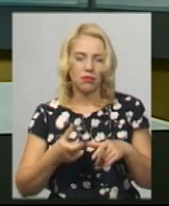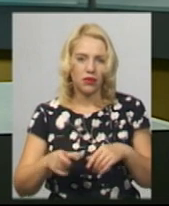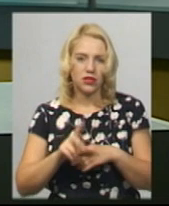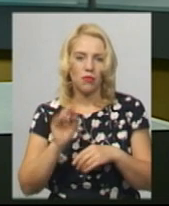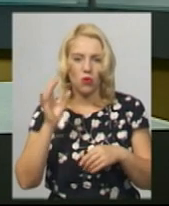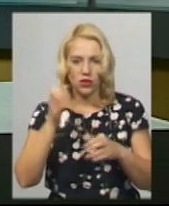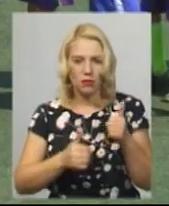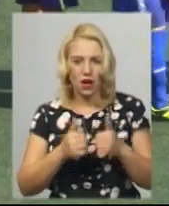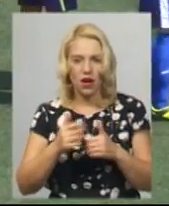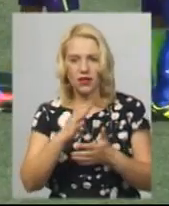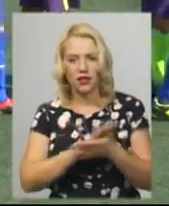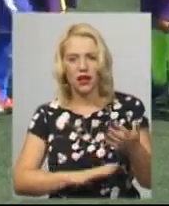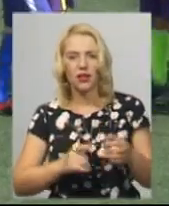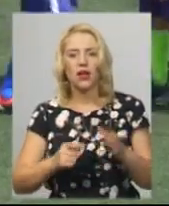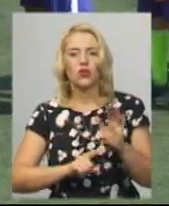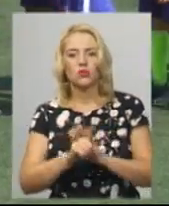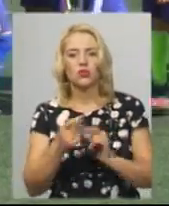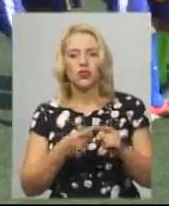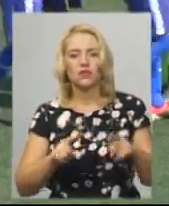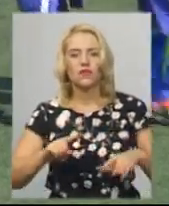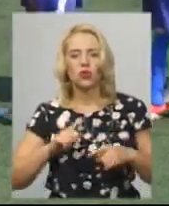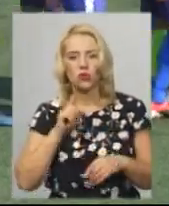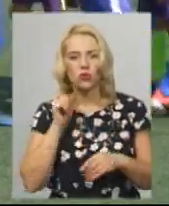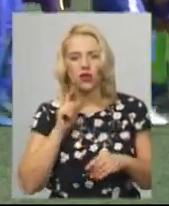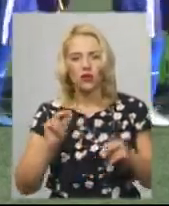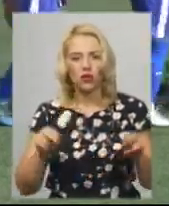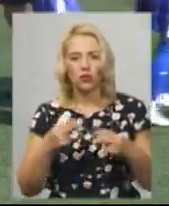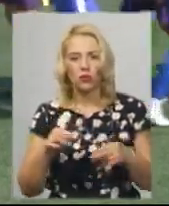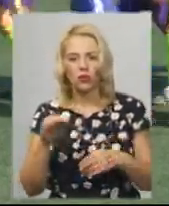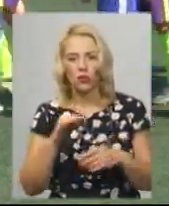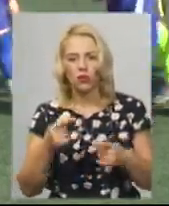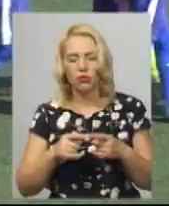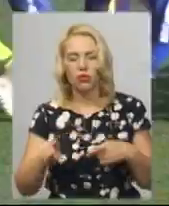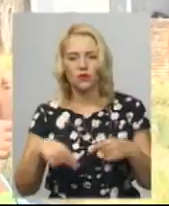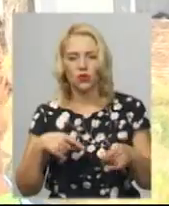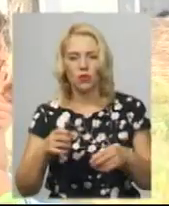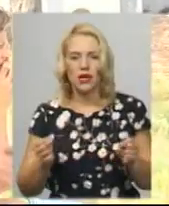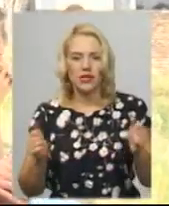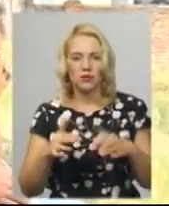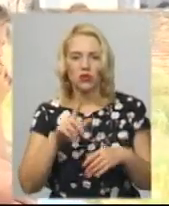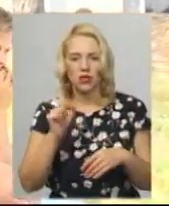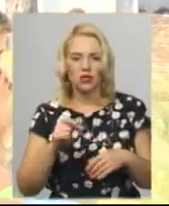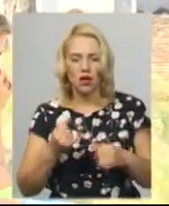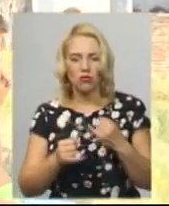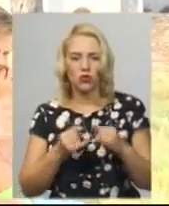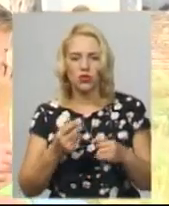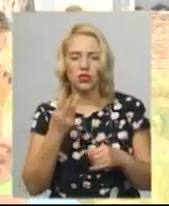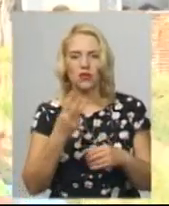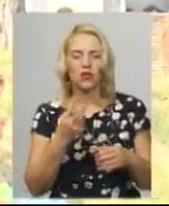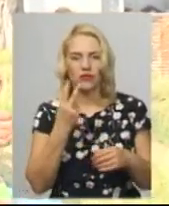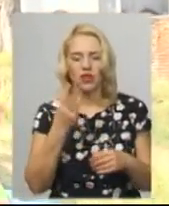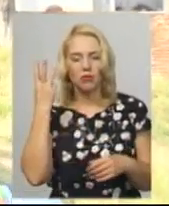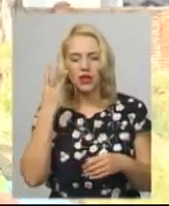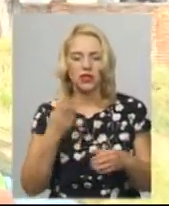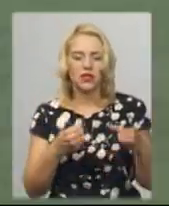сюжеті. Розпочався фінал юнацького чемпіонату області з футболу з матчу за бронзу. За третє місце боролись дві хмельницькі команди –